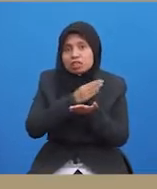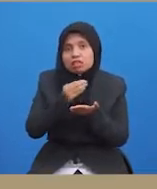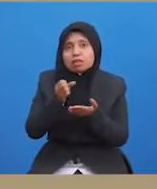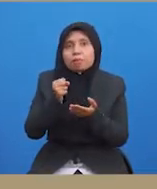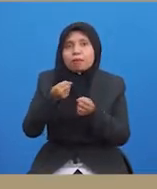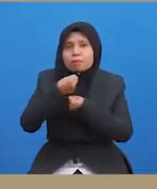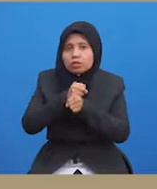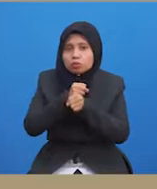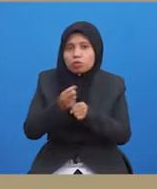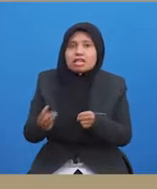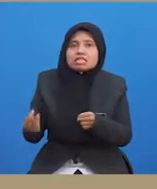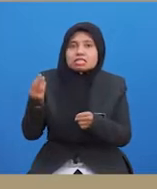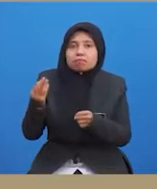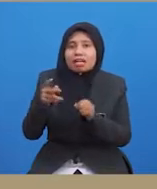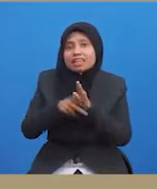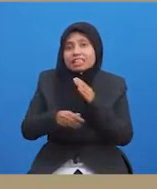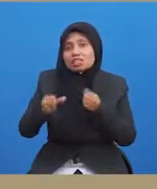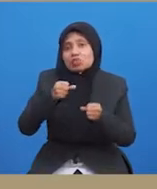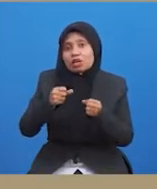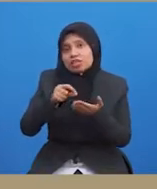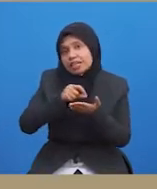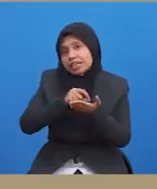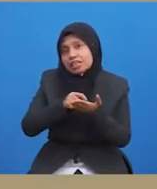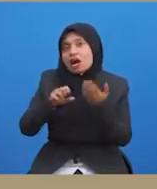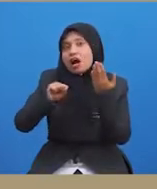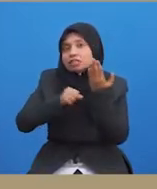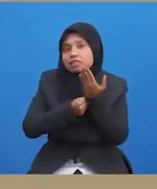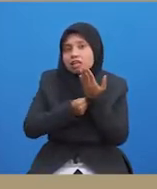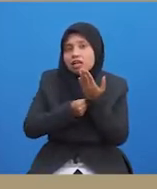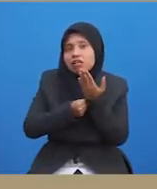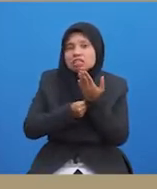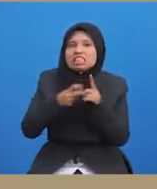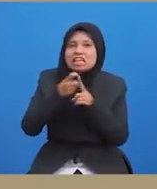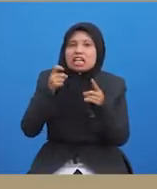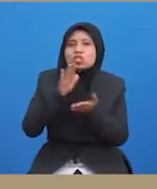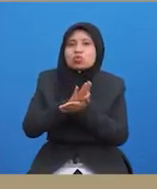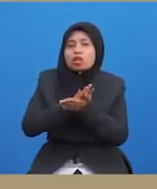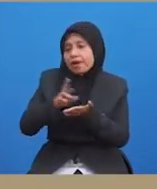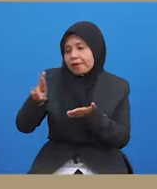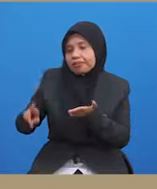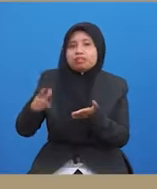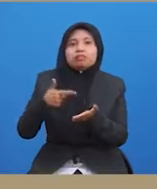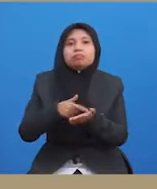dan dapat membentuk semangat kesukanan tulin sejak di pangku sekolah rendah lagi.